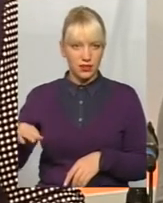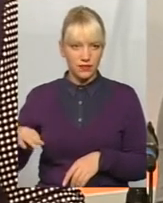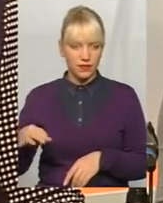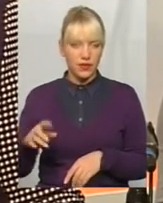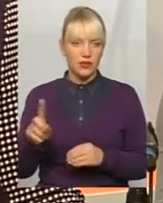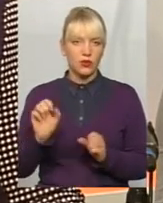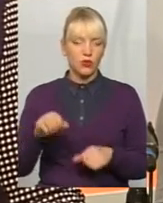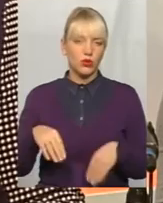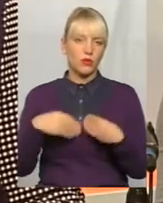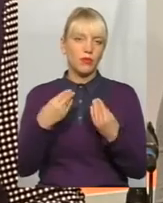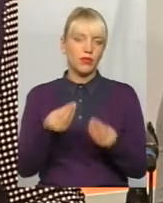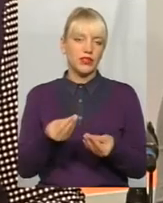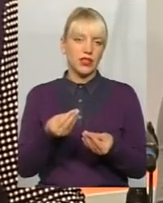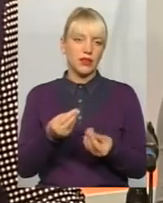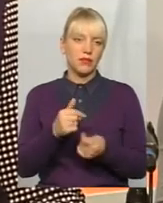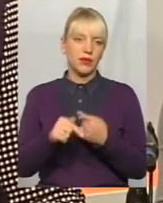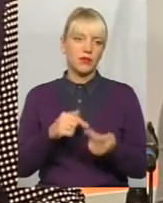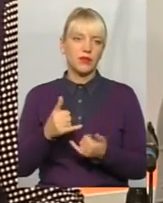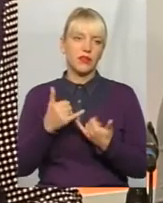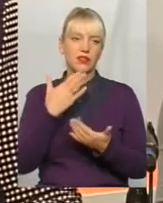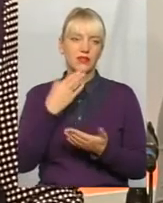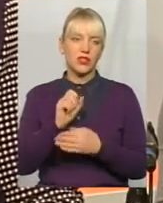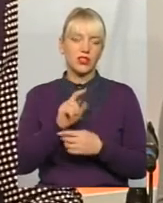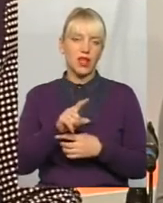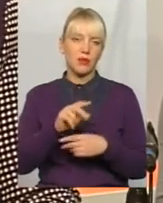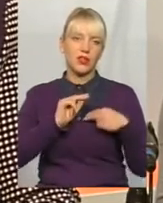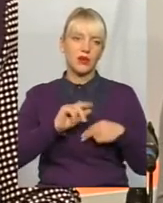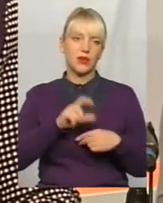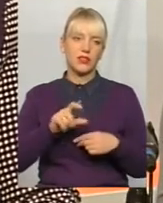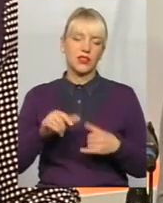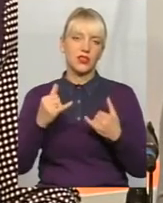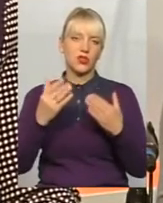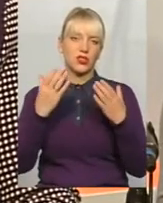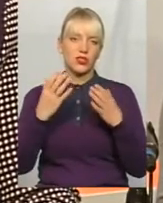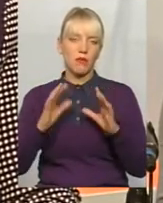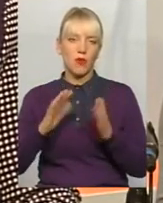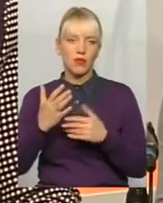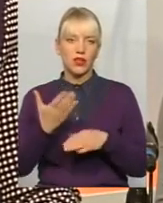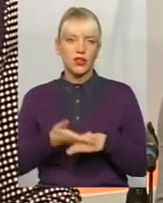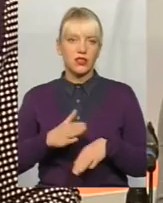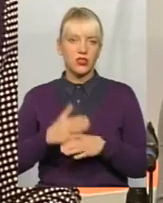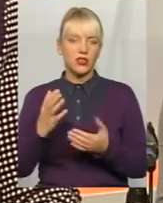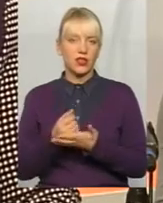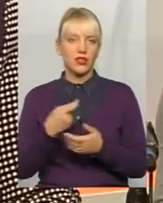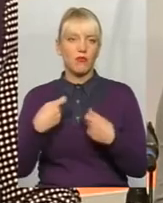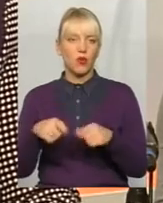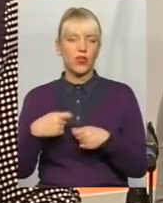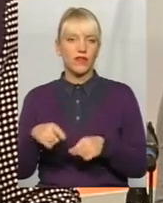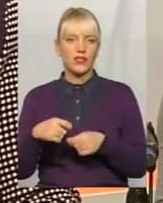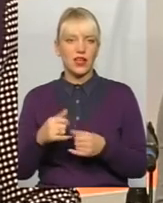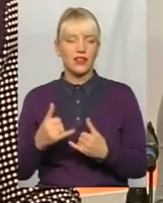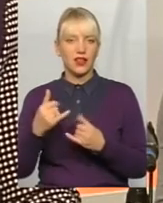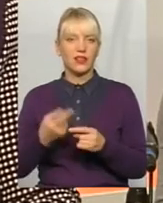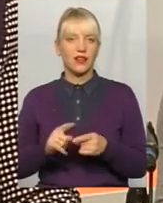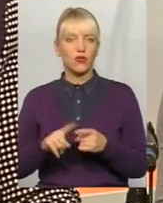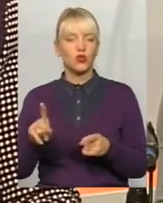можуть предложити предпринимателі для своїх найманних противників. На сьогоднішній момент дуже тяжело найти продавця, для того,